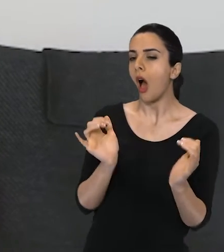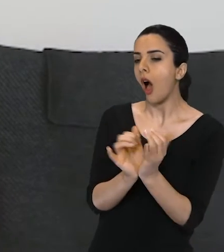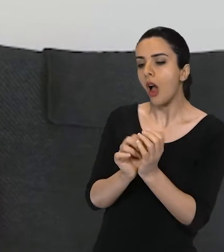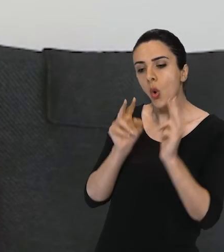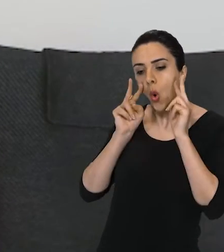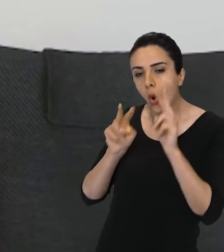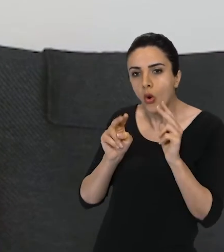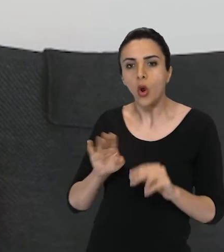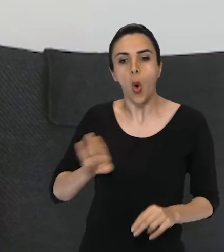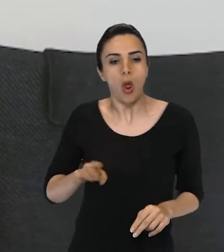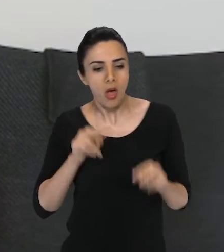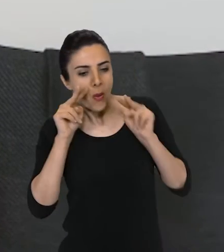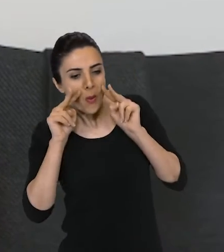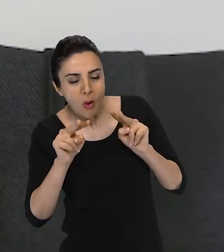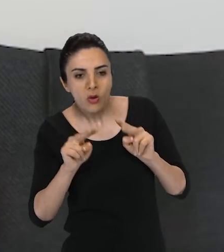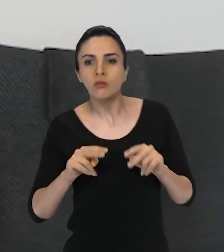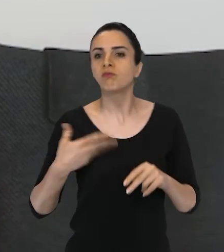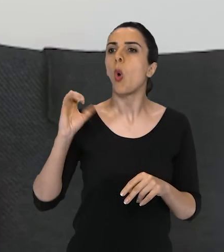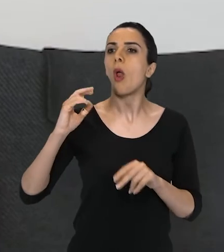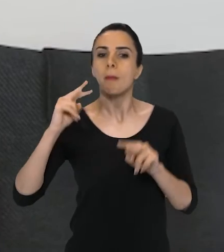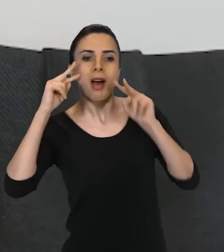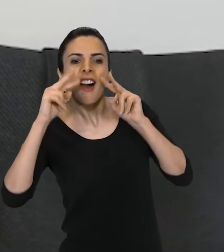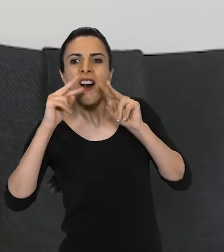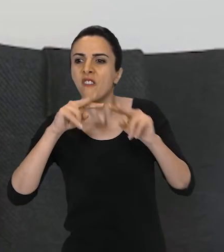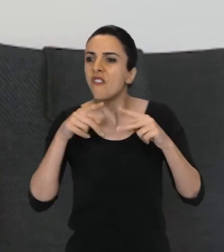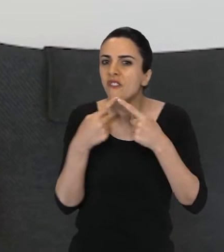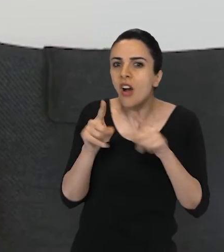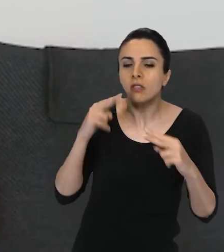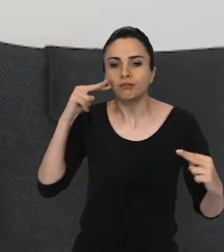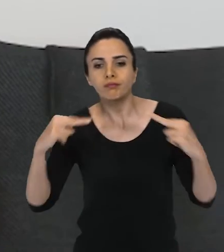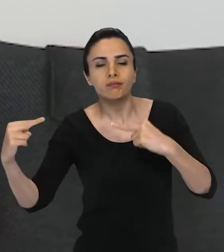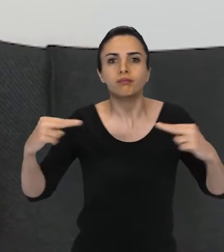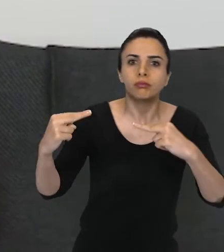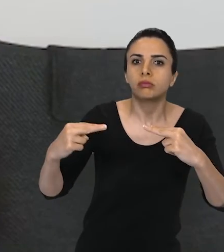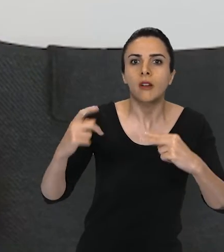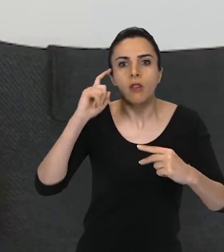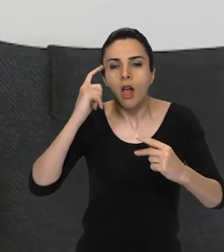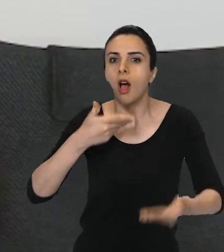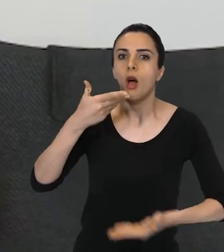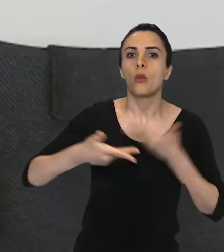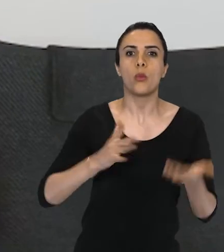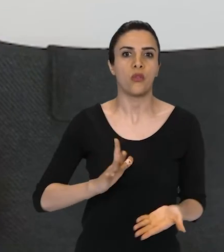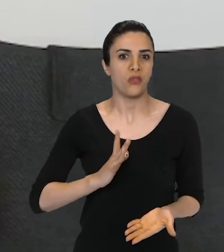öğrenci gözünden, öğretmen, mesleki gelişim vs. birçok konuda farklı bakış açılarından yararlanılmış.